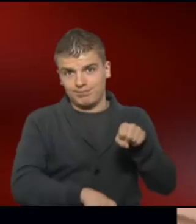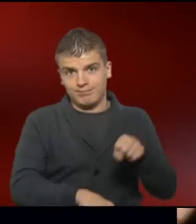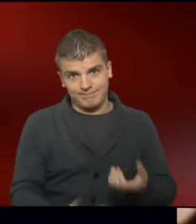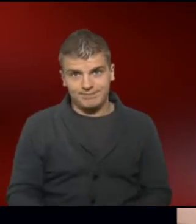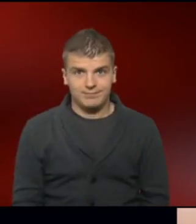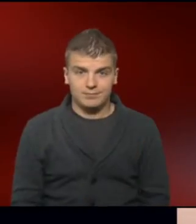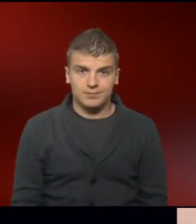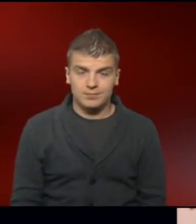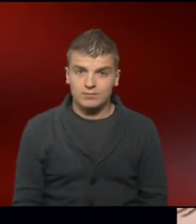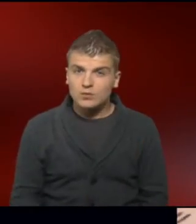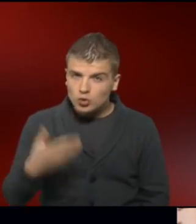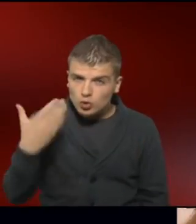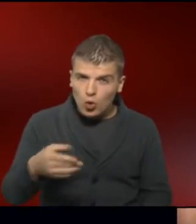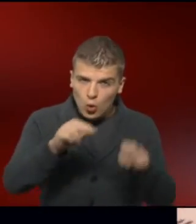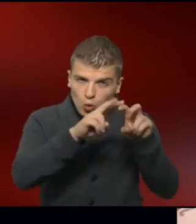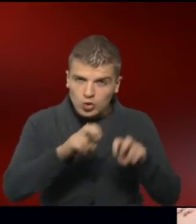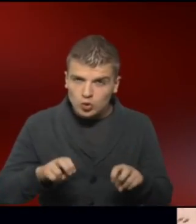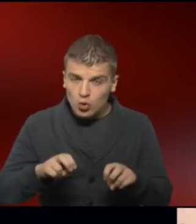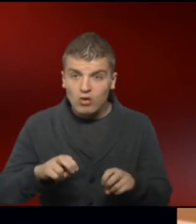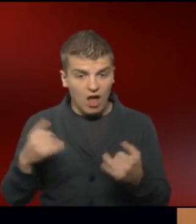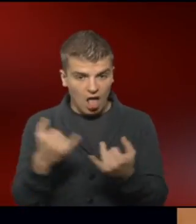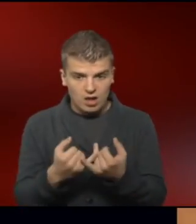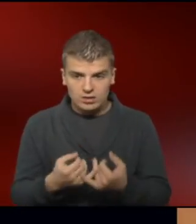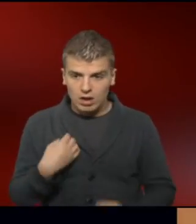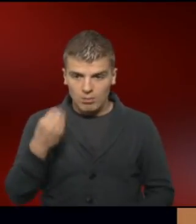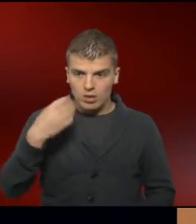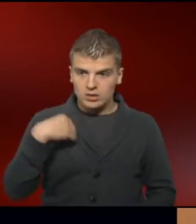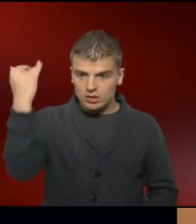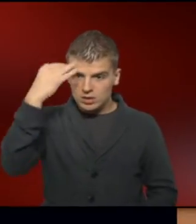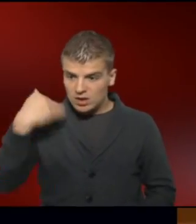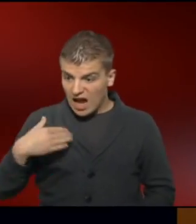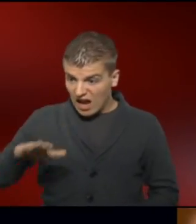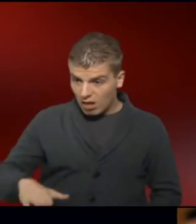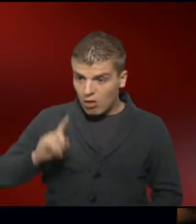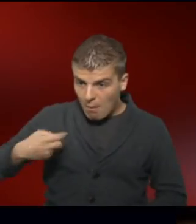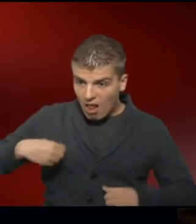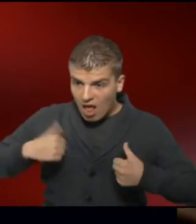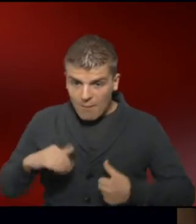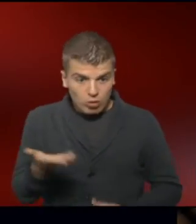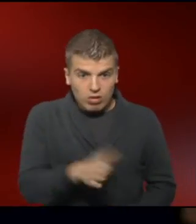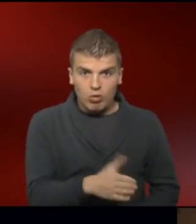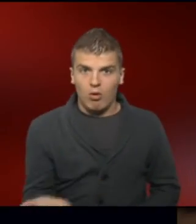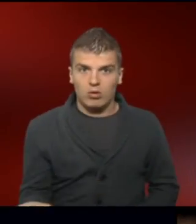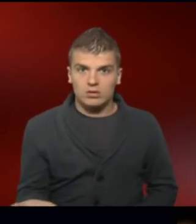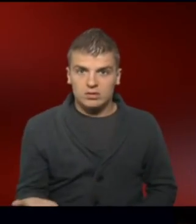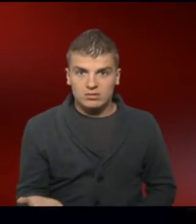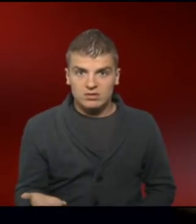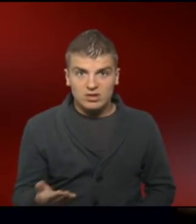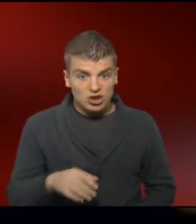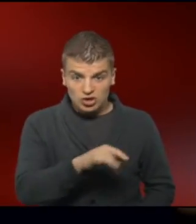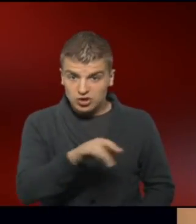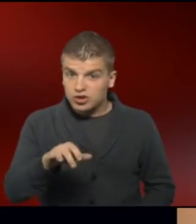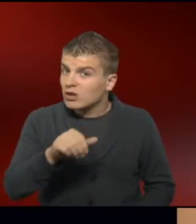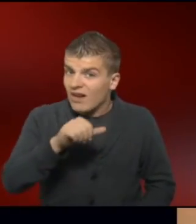Nach all den Untersuchungen müssen die werdenden Eltern plötzlich über Leben und Tod ihres Kindes entscheiden. Einige wollen genau diese